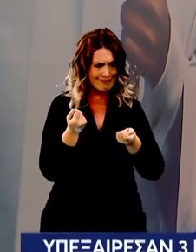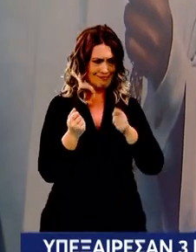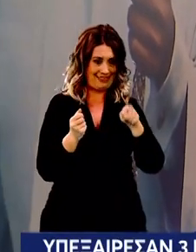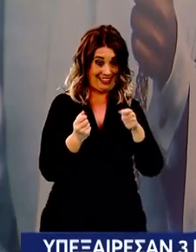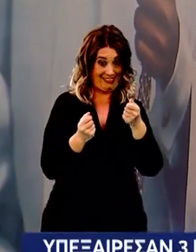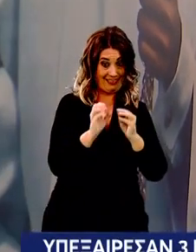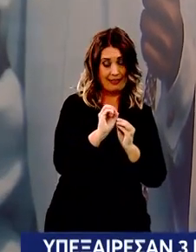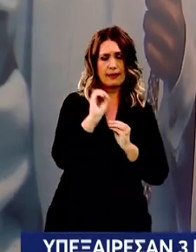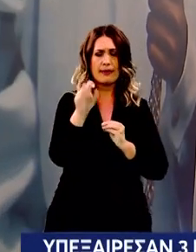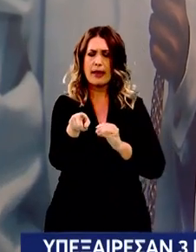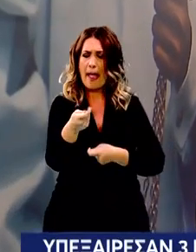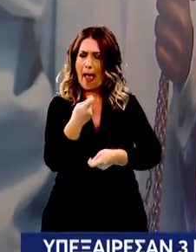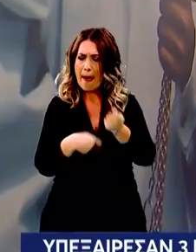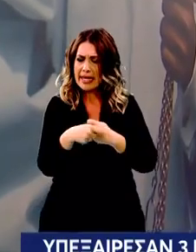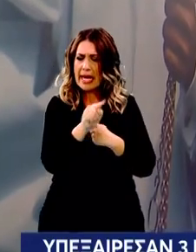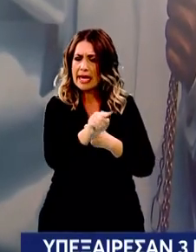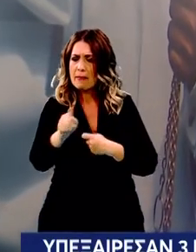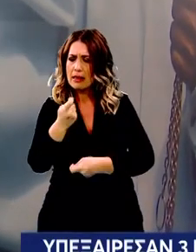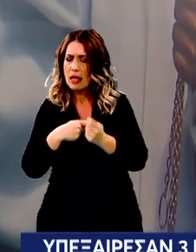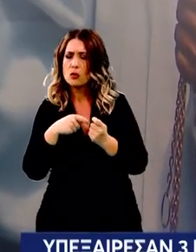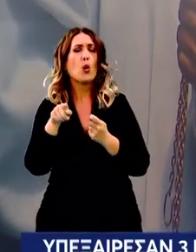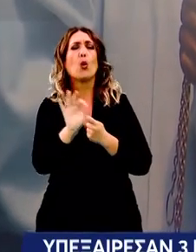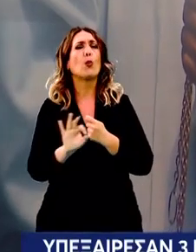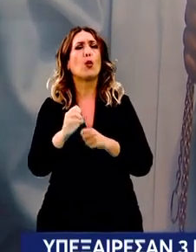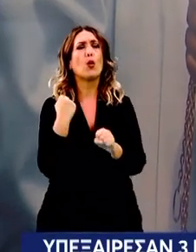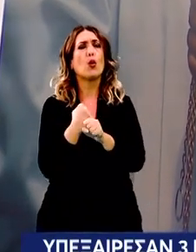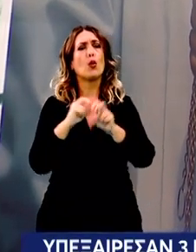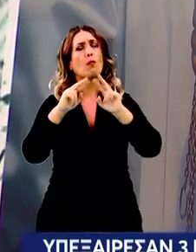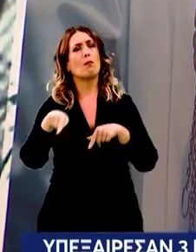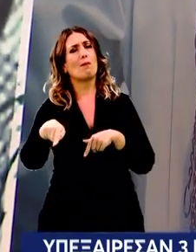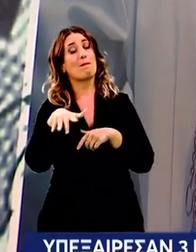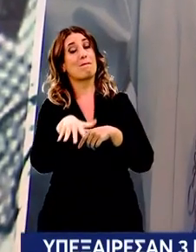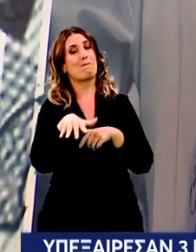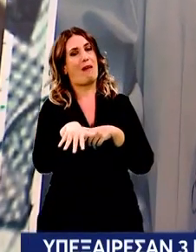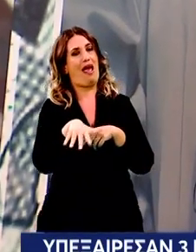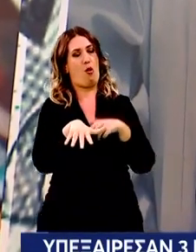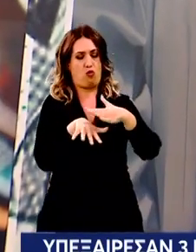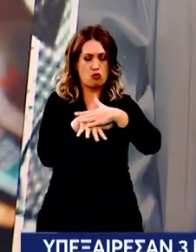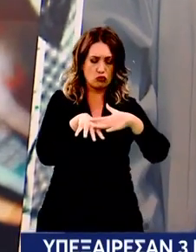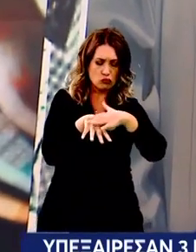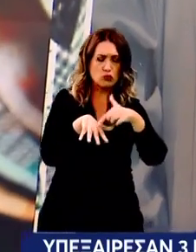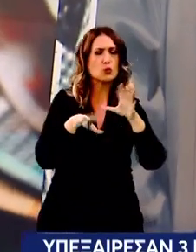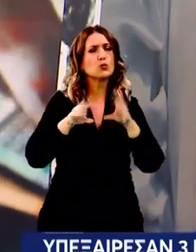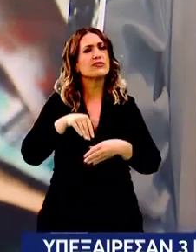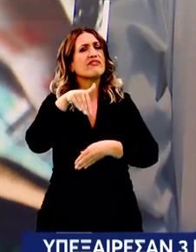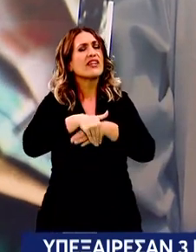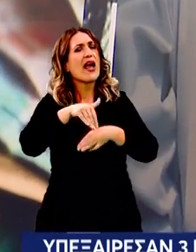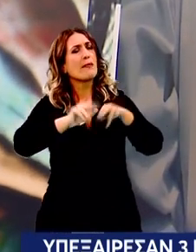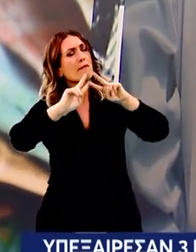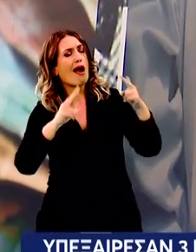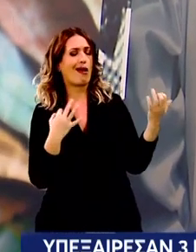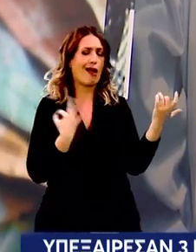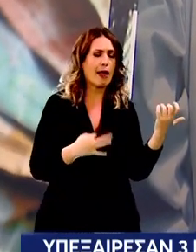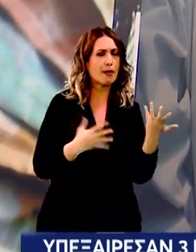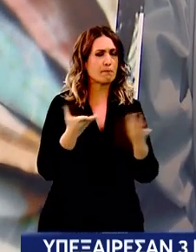επιχειρηματιών που δραστηριοποιούνται στην Πελοπόννησο δυτική Πελοπόννησο με νυχτερινά μαγαζιά που